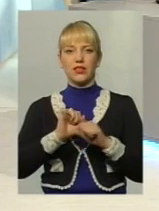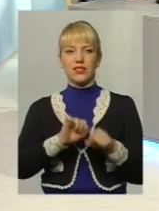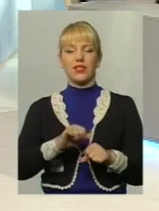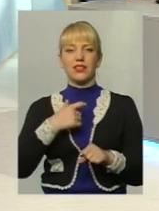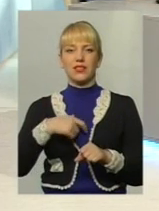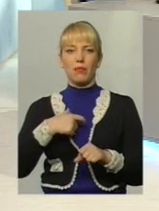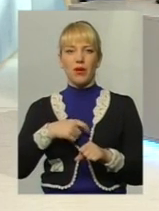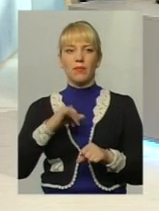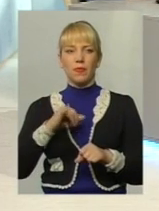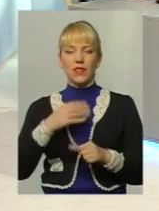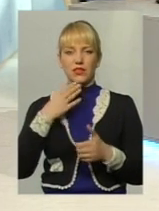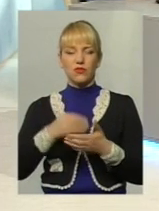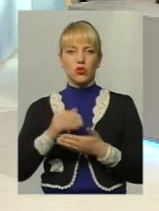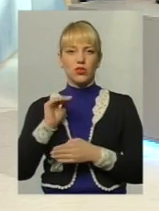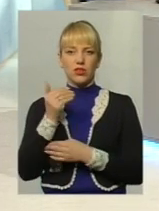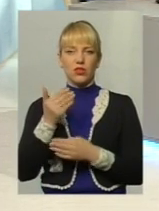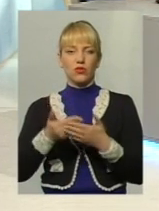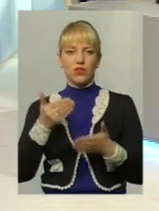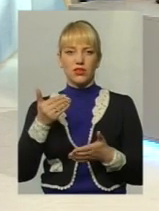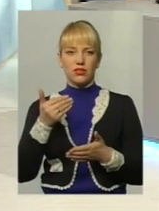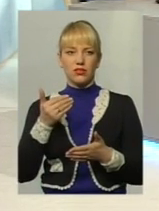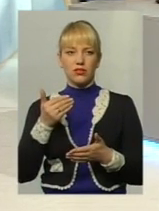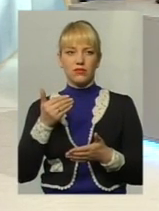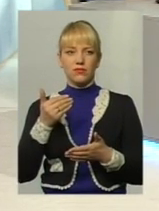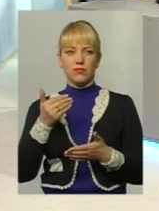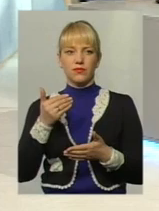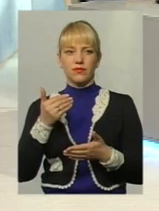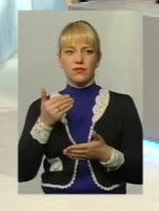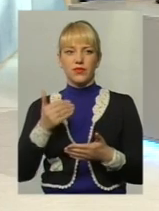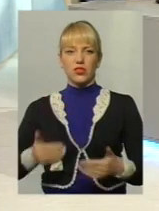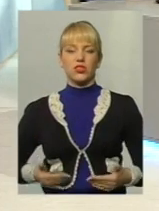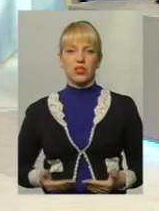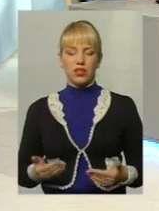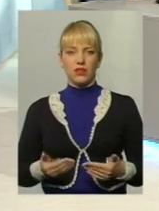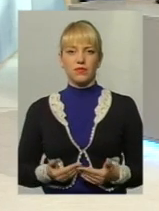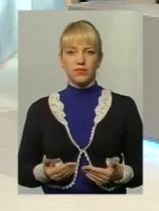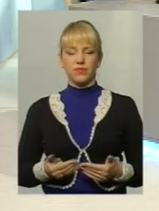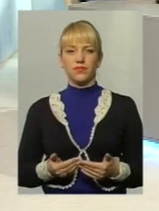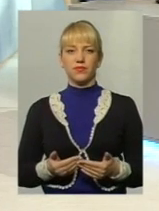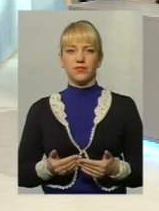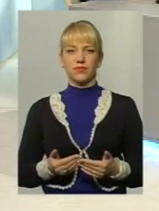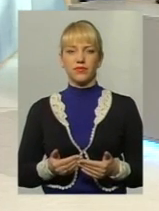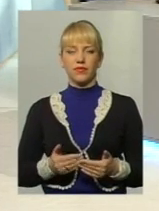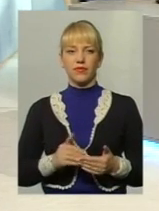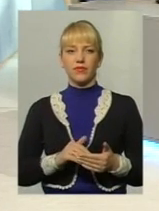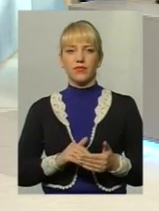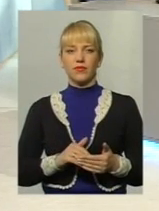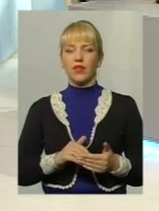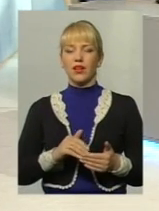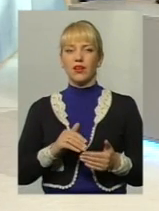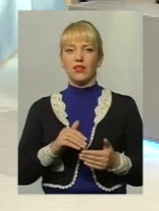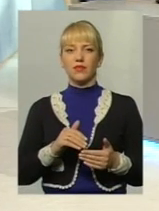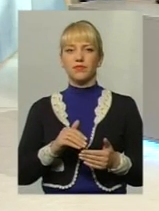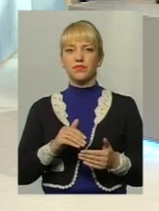себе і свою дитину від, скажімо так, життя, не перебуваючись хліба на воду.